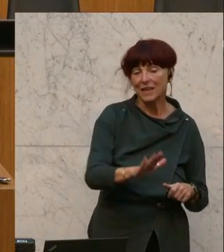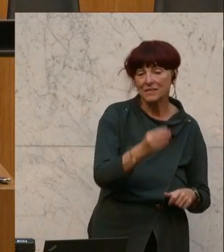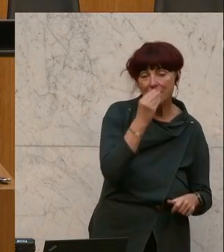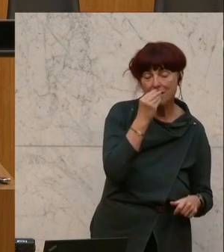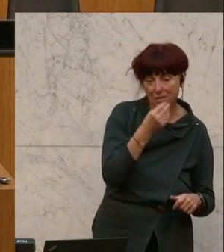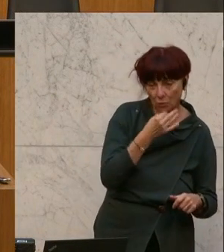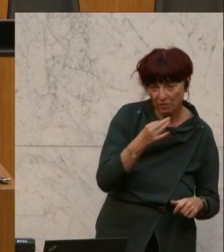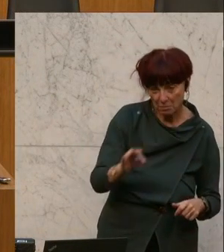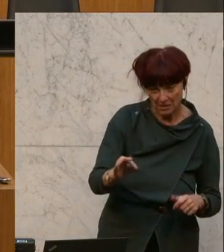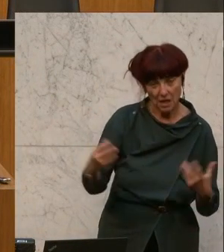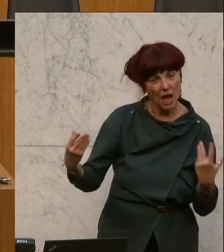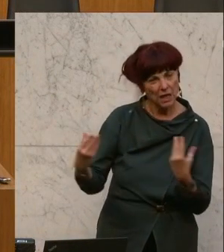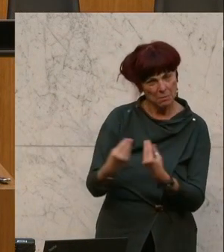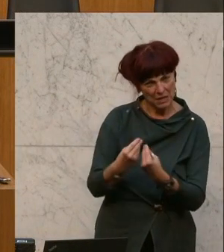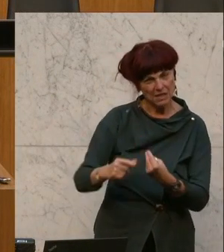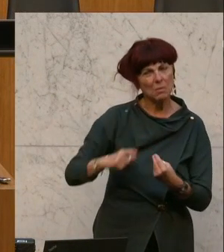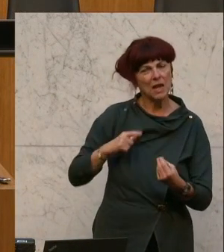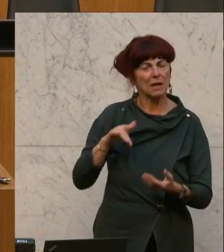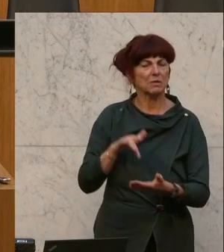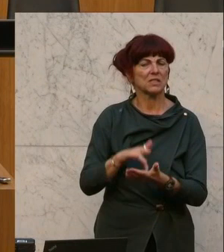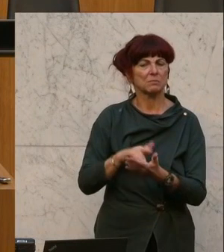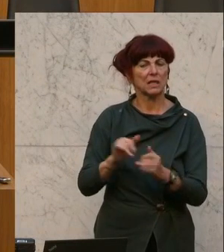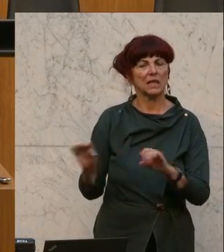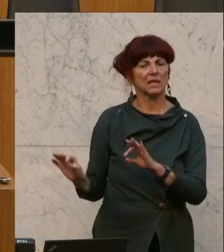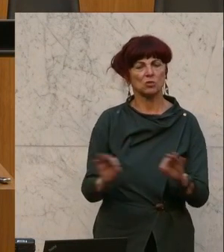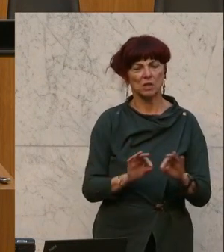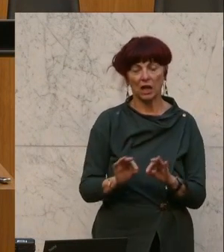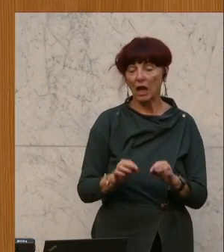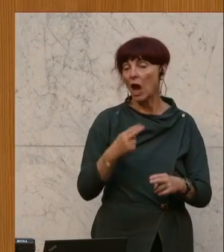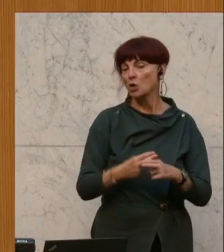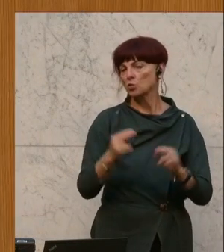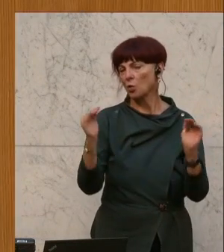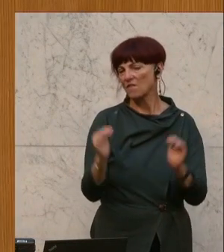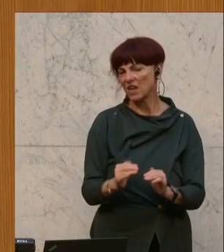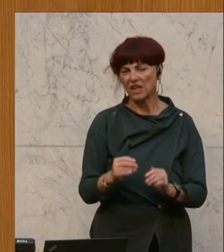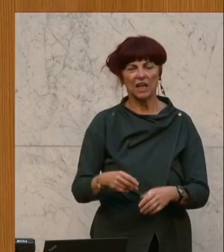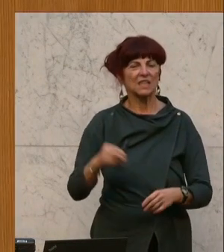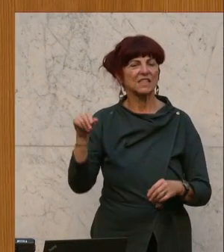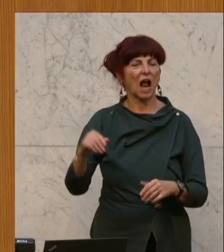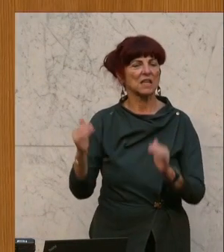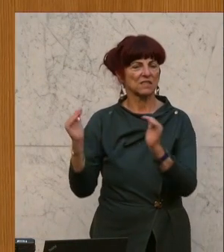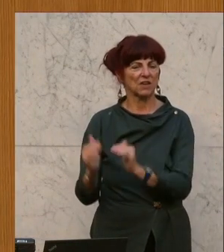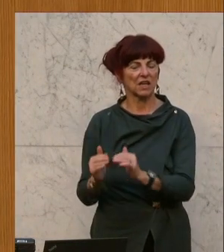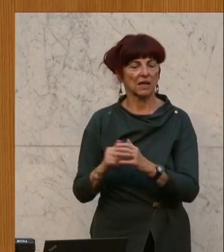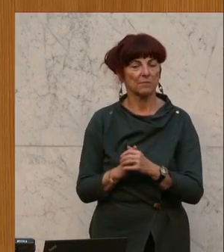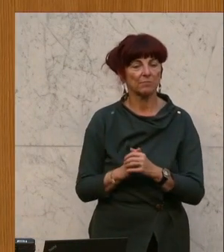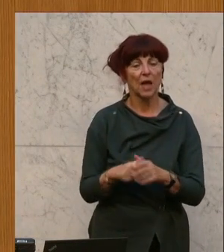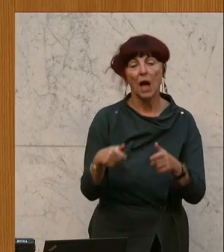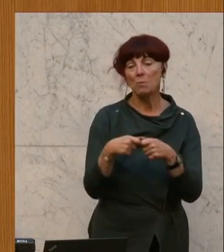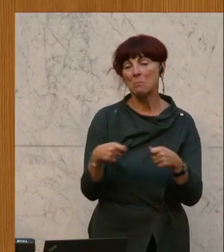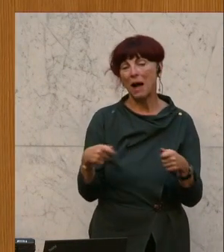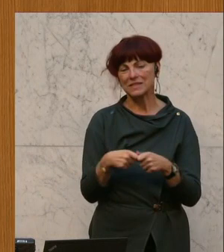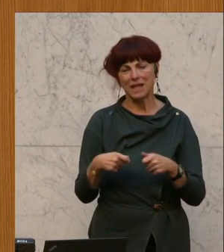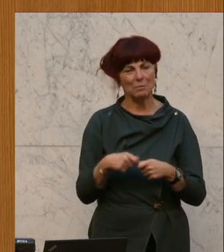der Lebensmittelindustrie, hauptsächlich um den Zucker- und Salzgehalt in Lebensmitteln zu senken. Die Maßnahmen waren allerdings nicht